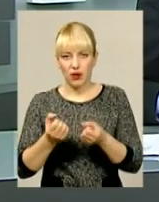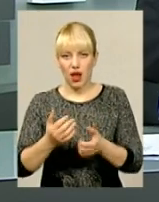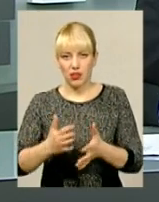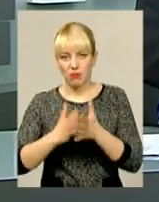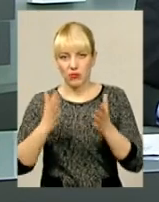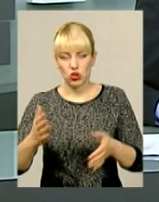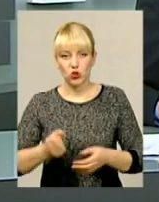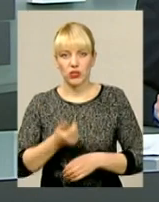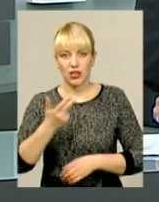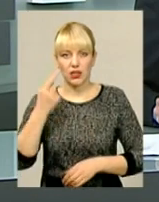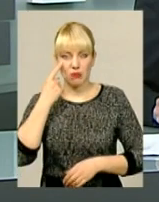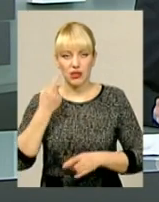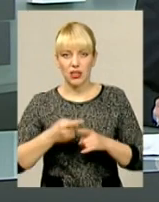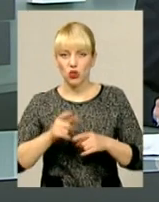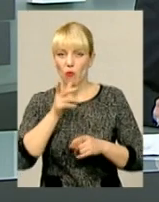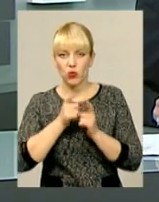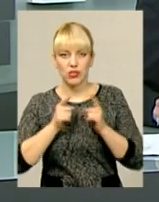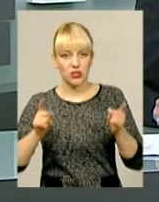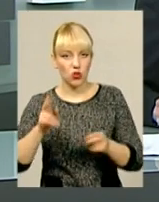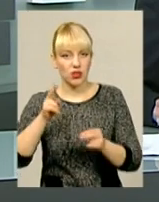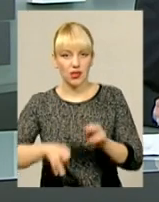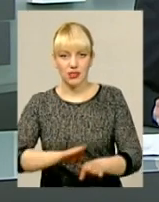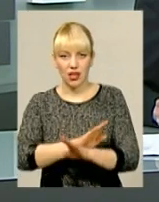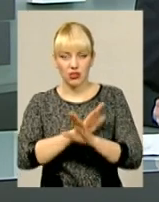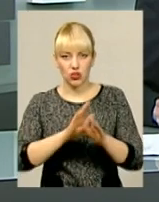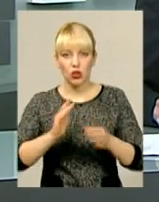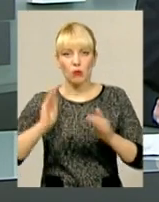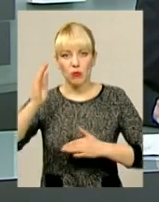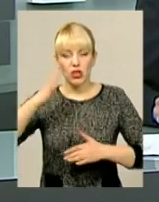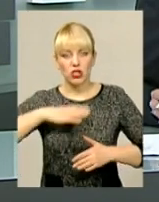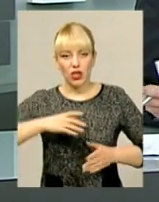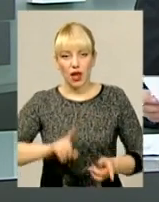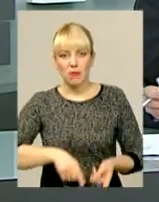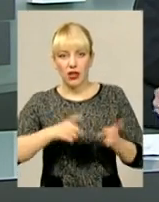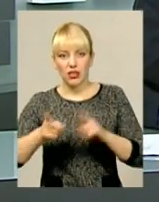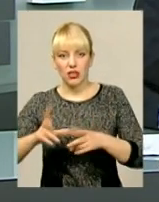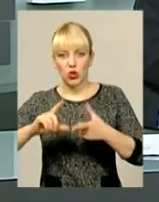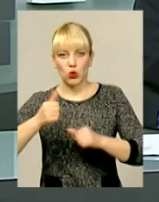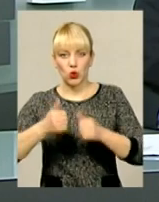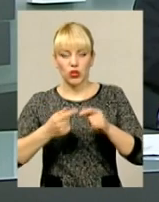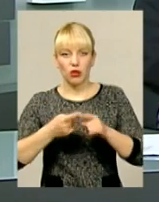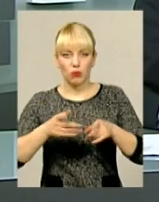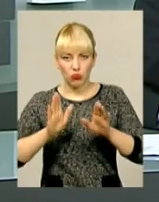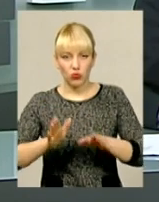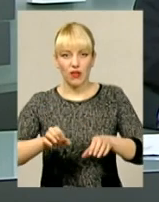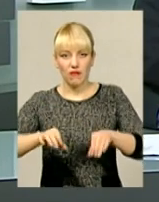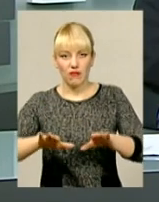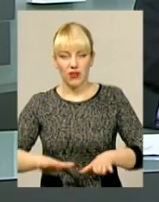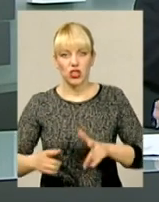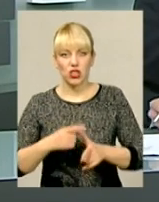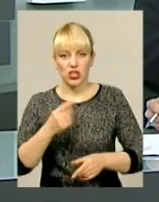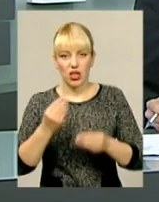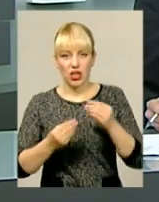цьому сезон для «Новатора» не закінчується. Попереду на команду чекає перехідний турнір. На цьому буде вирішено, чи гратиме